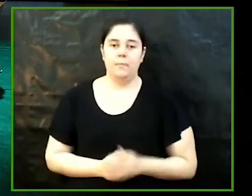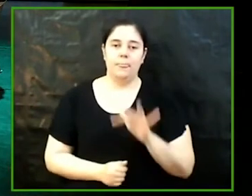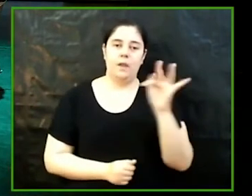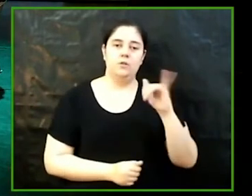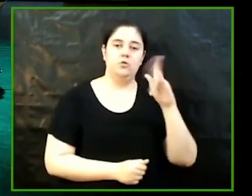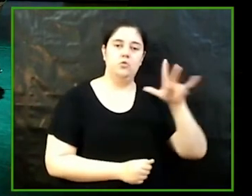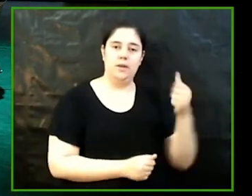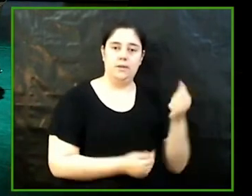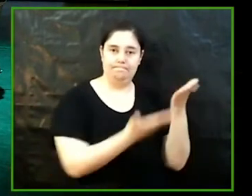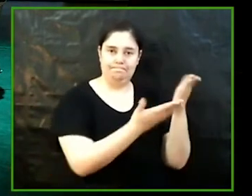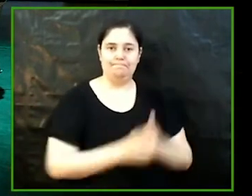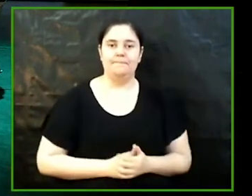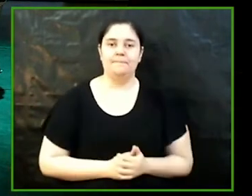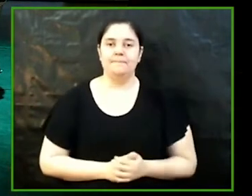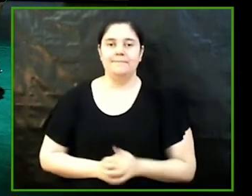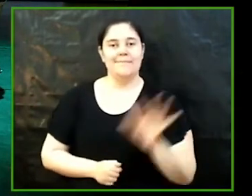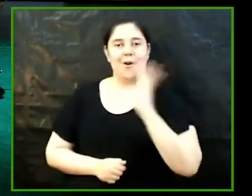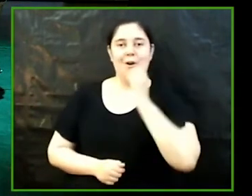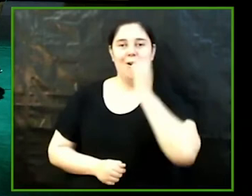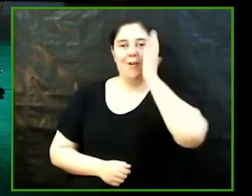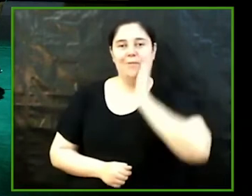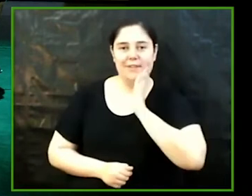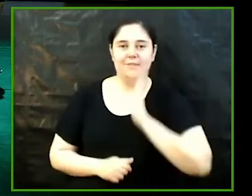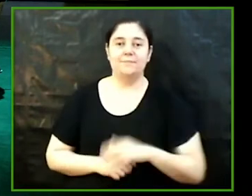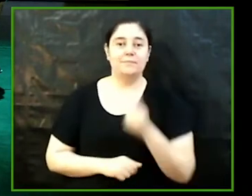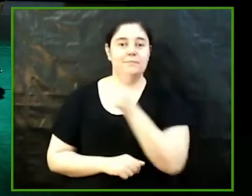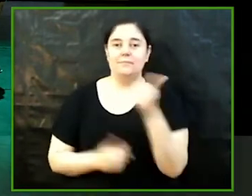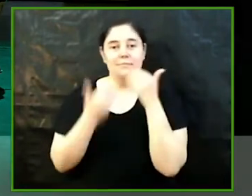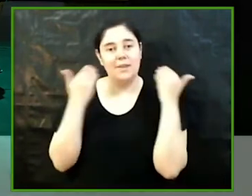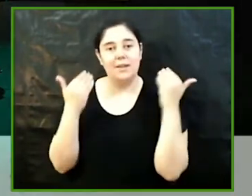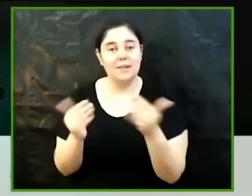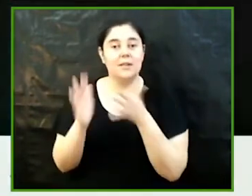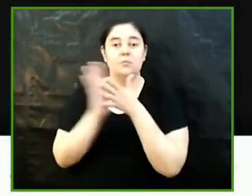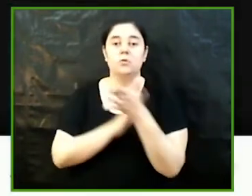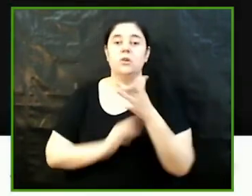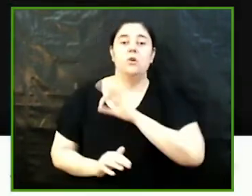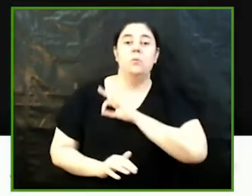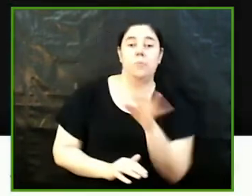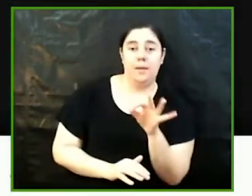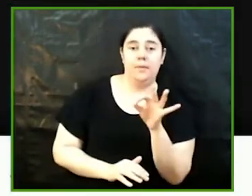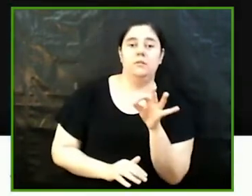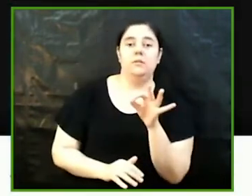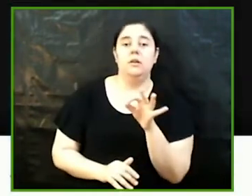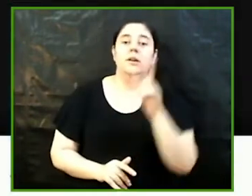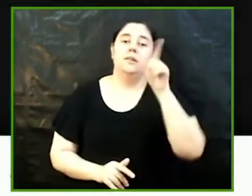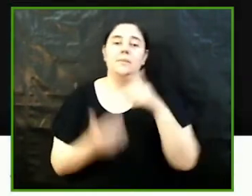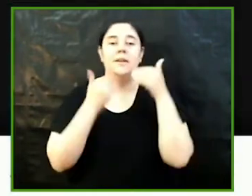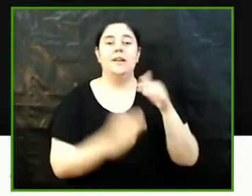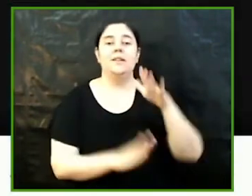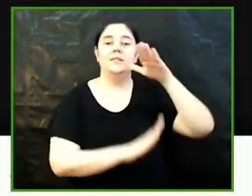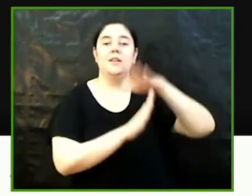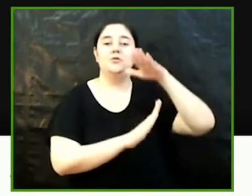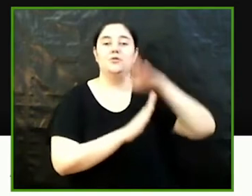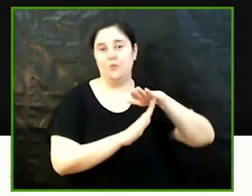vulguis Hola bon dia doncs primer de tot donar les gràcies per aquest premi i també el meu tutor de TFG el doctor